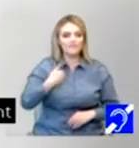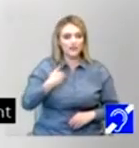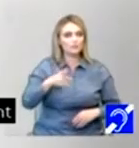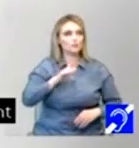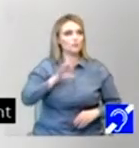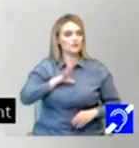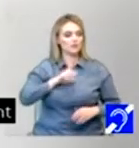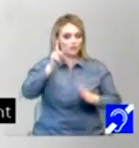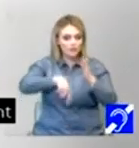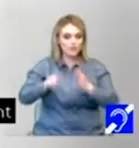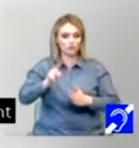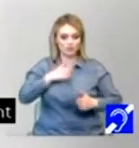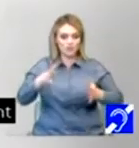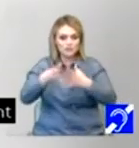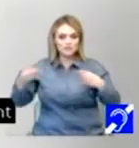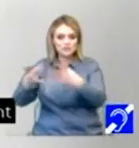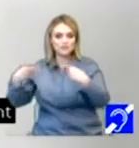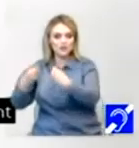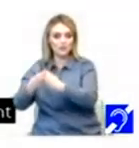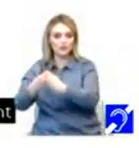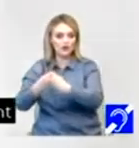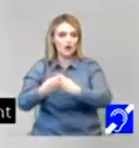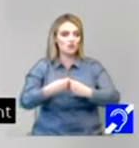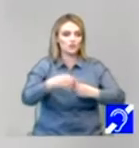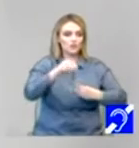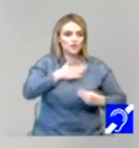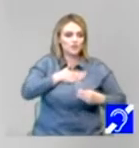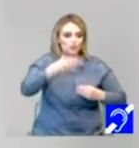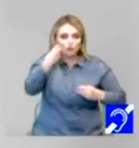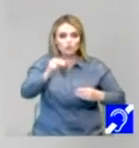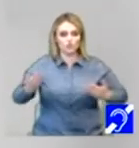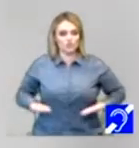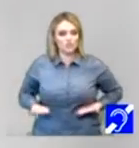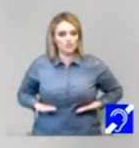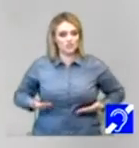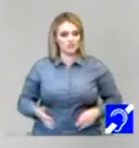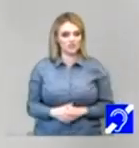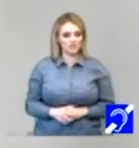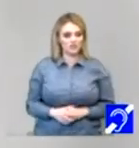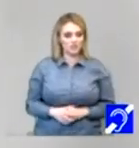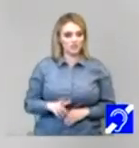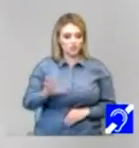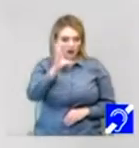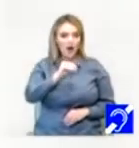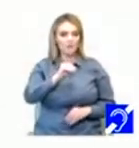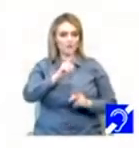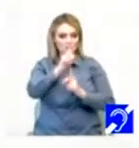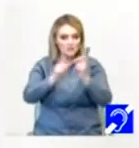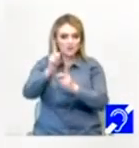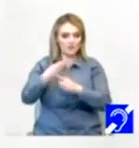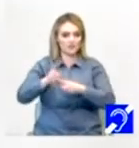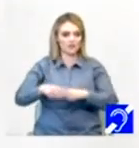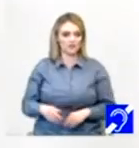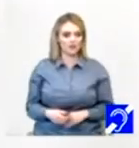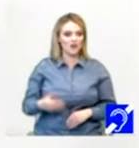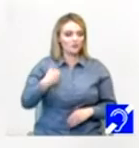fim siguri că familiile noastre își permit un trai decent și că am contribuit la asta. Noi am